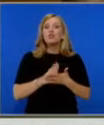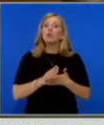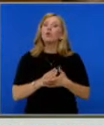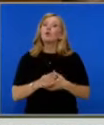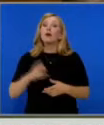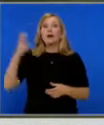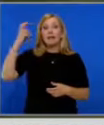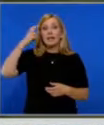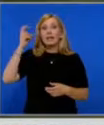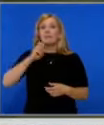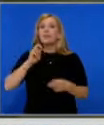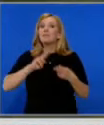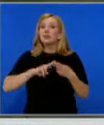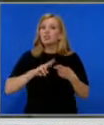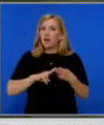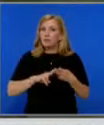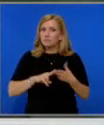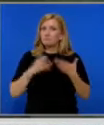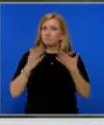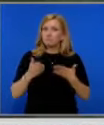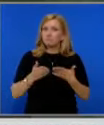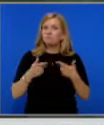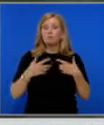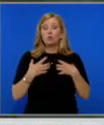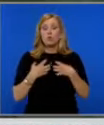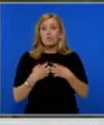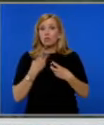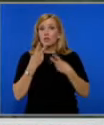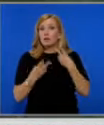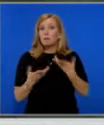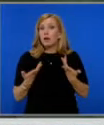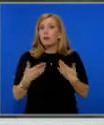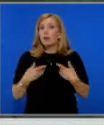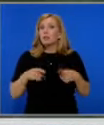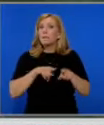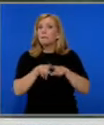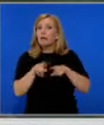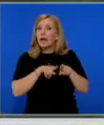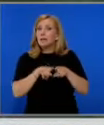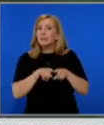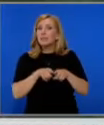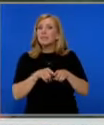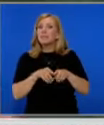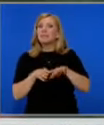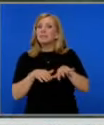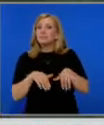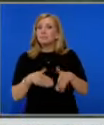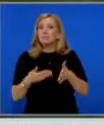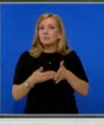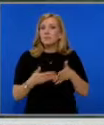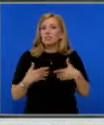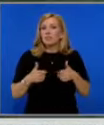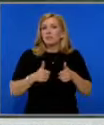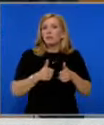украинския президент. Тревожно е да видим как някои от нашите приятели в Европа подкопават солидарността и създават